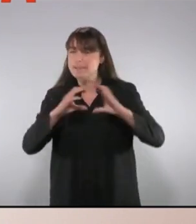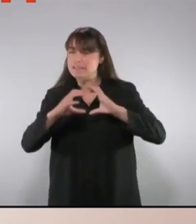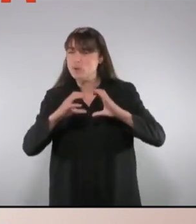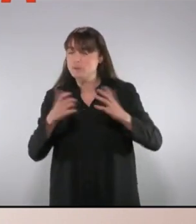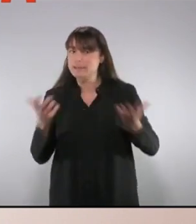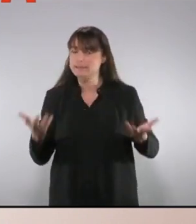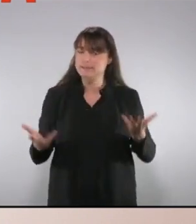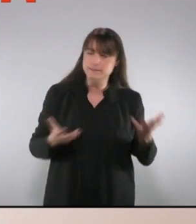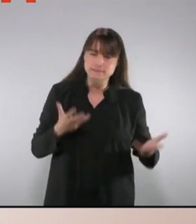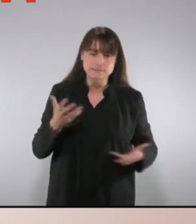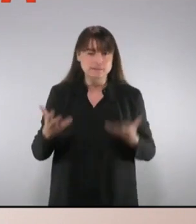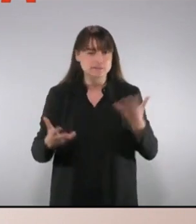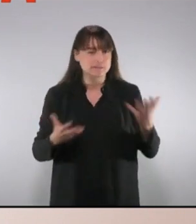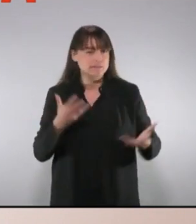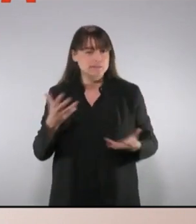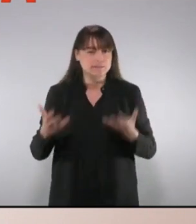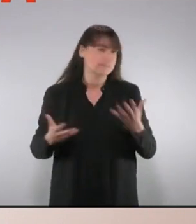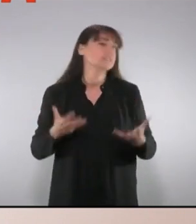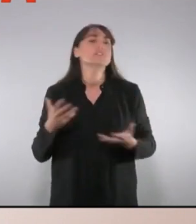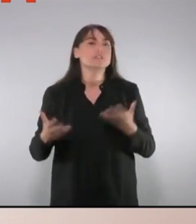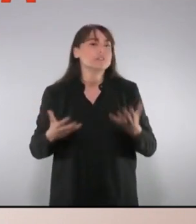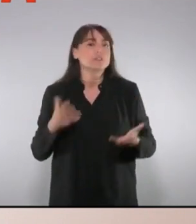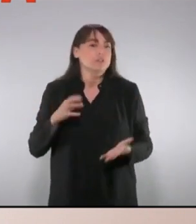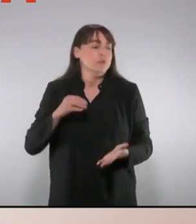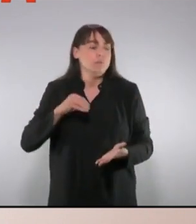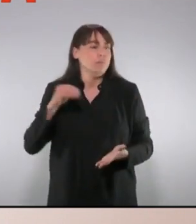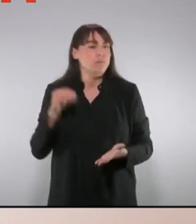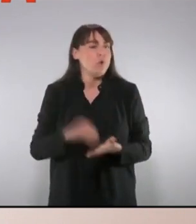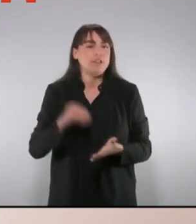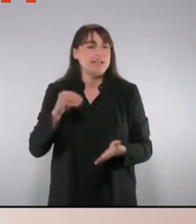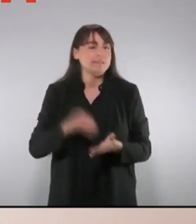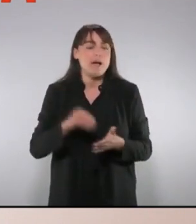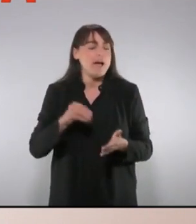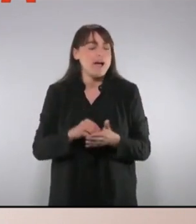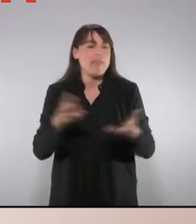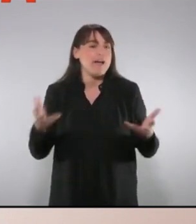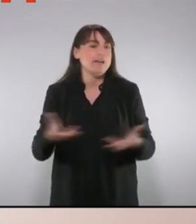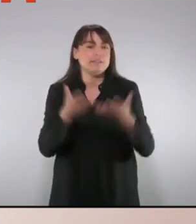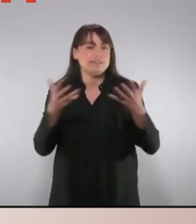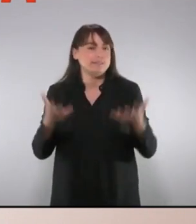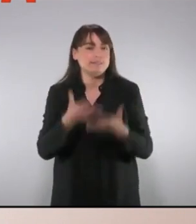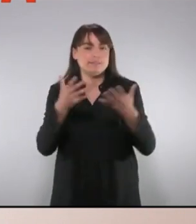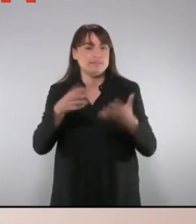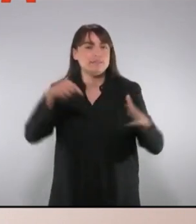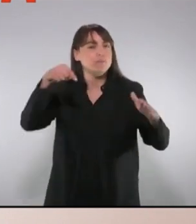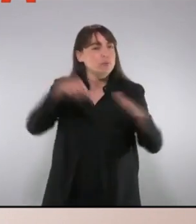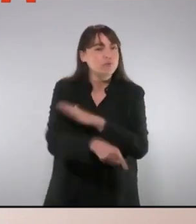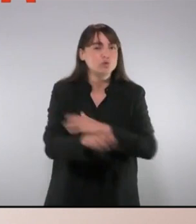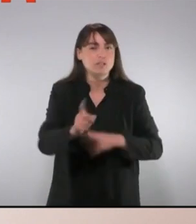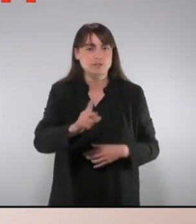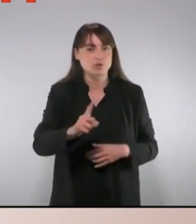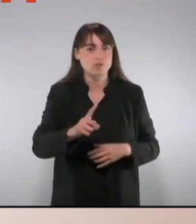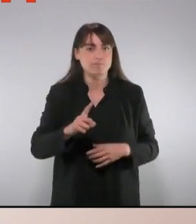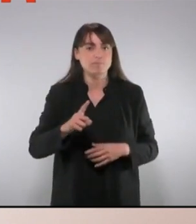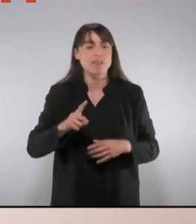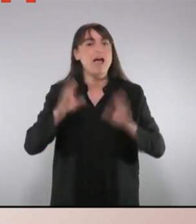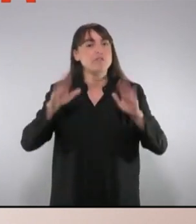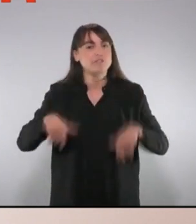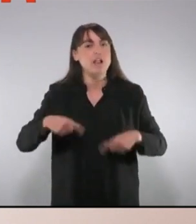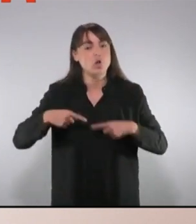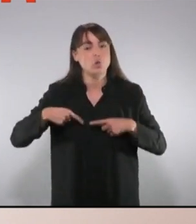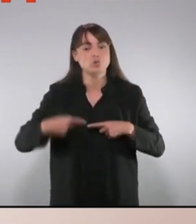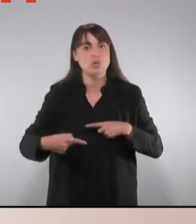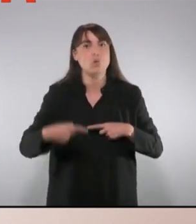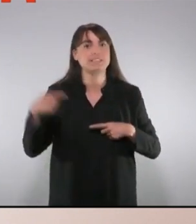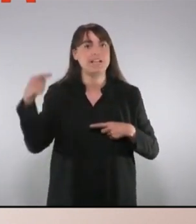'entrar en unes accions sovint contundents, sovint que no van al fons i sovint que generen efecte rebot. Pel que fa a les dades,